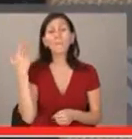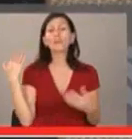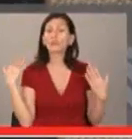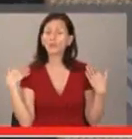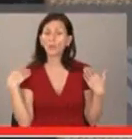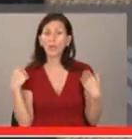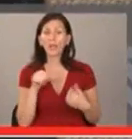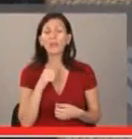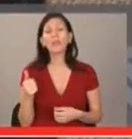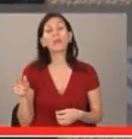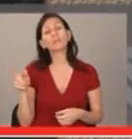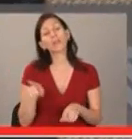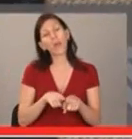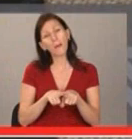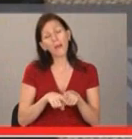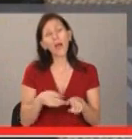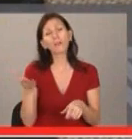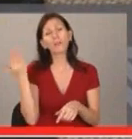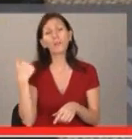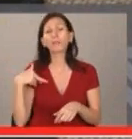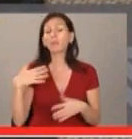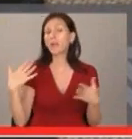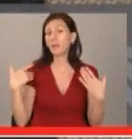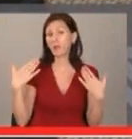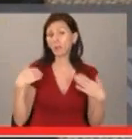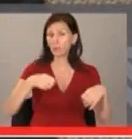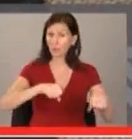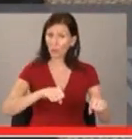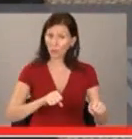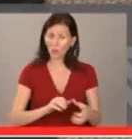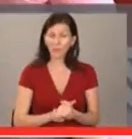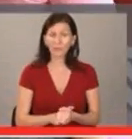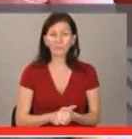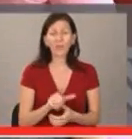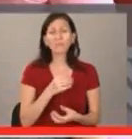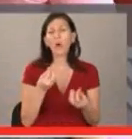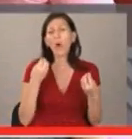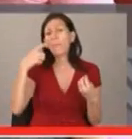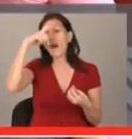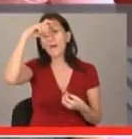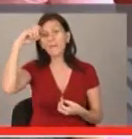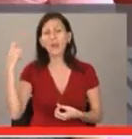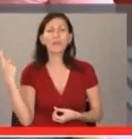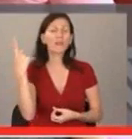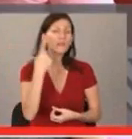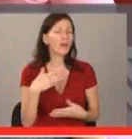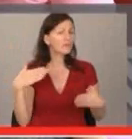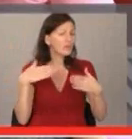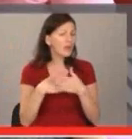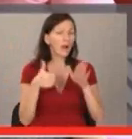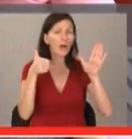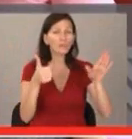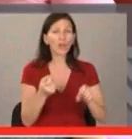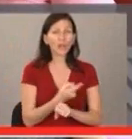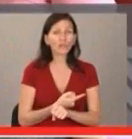Тя беше студентка и с приятеля и бяха тръгнали на разходка. Един хубав летен ден, при вечер, към